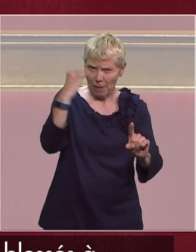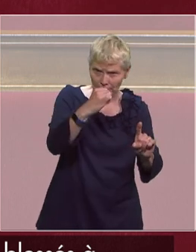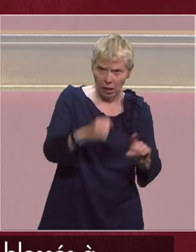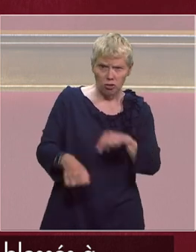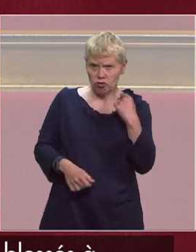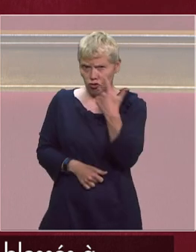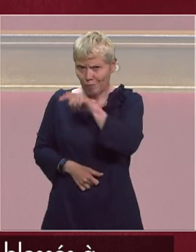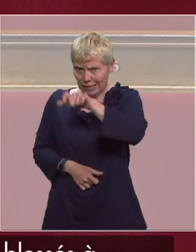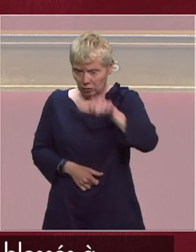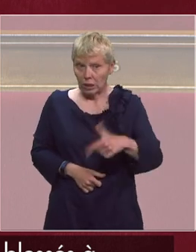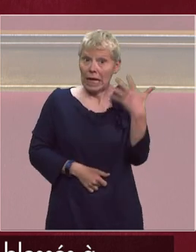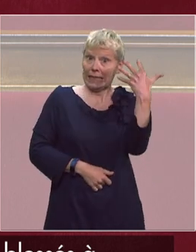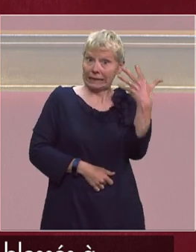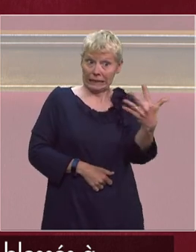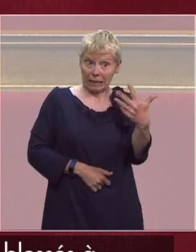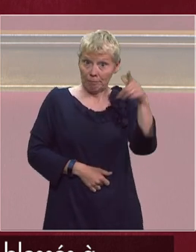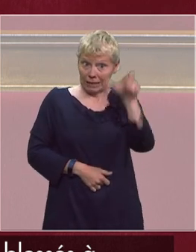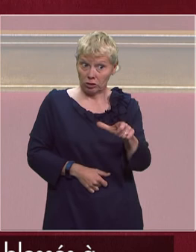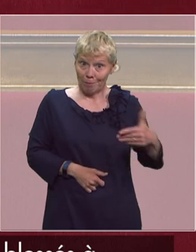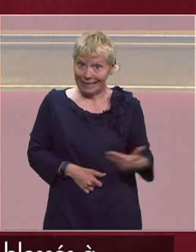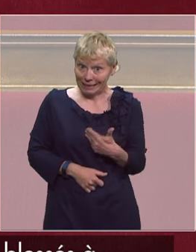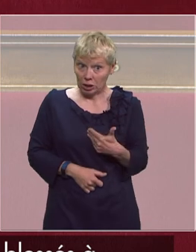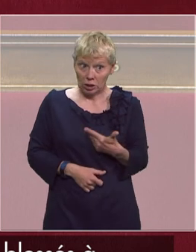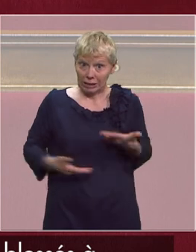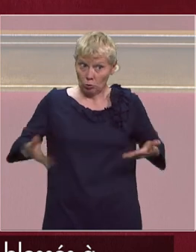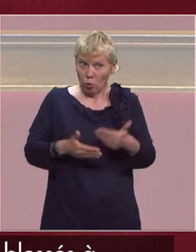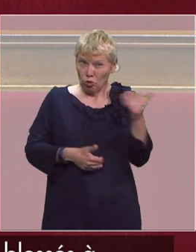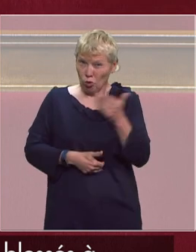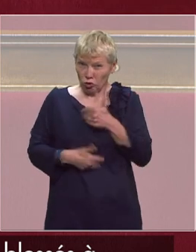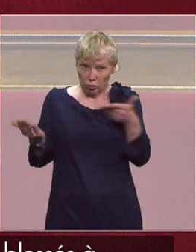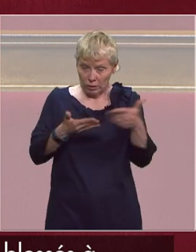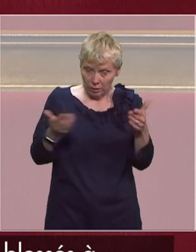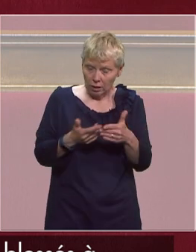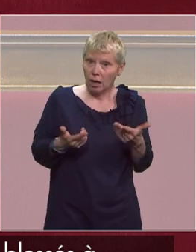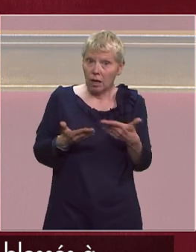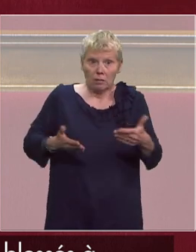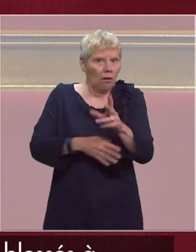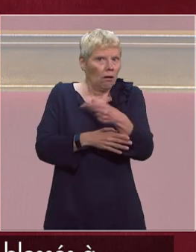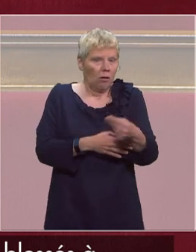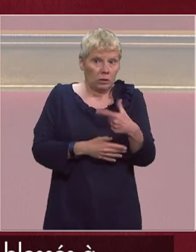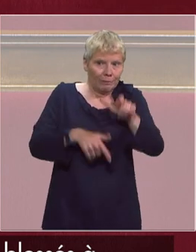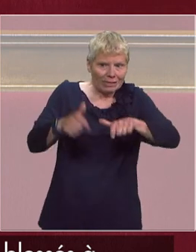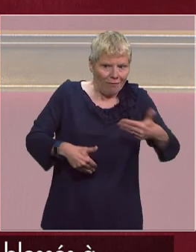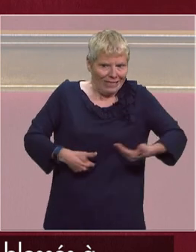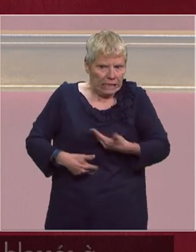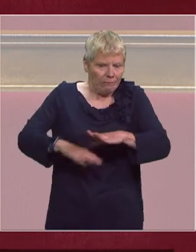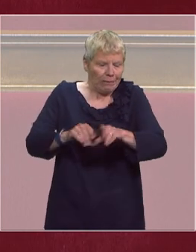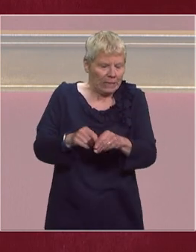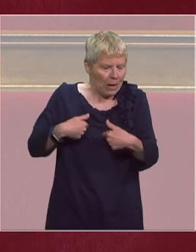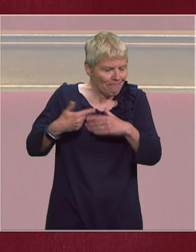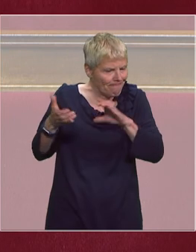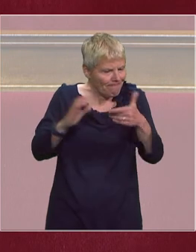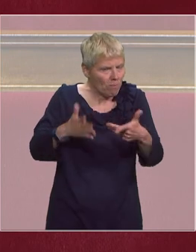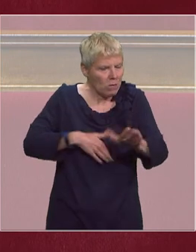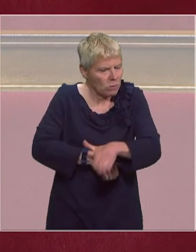autres qui se sont retrouvés en urgence absolue notre émotion est grande et mes pensées vont aux victimes et à leurs proches à qui j'adresse